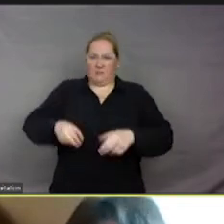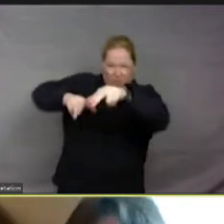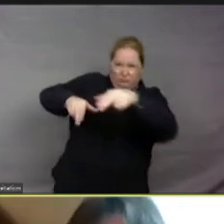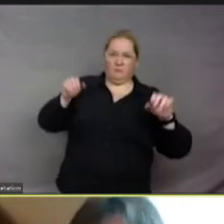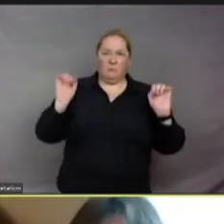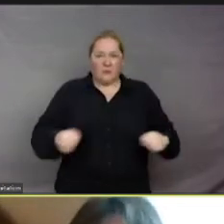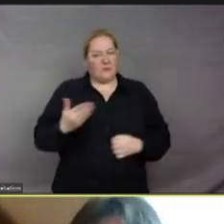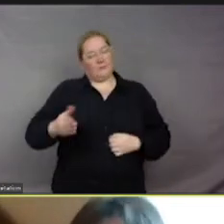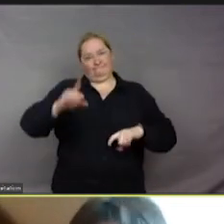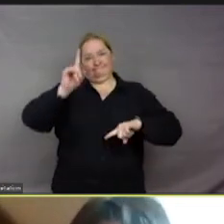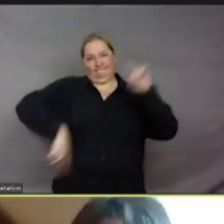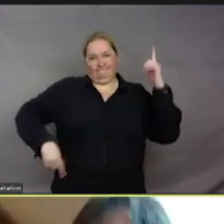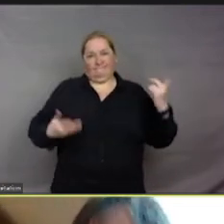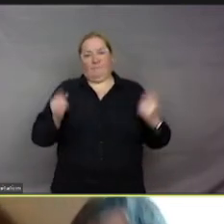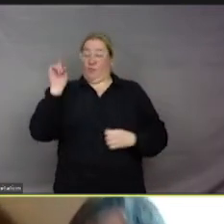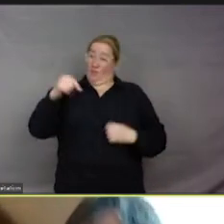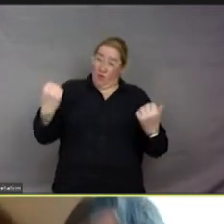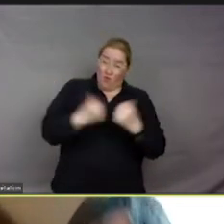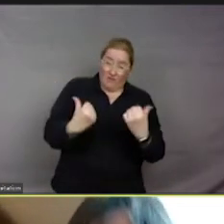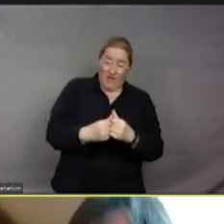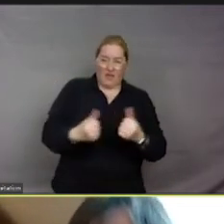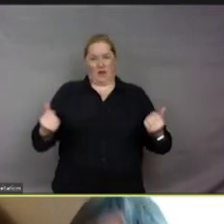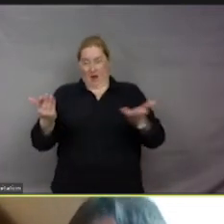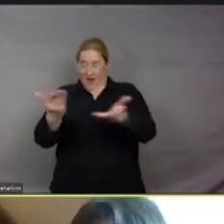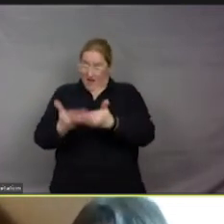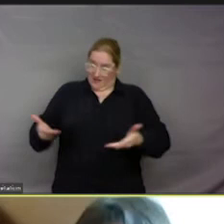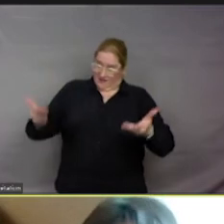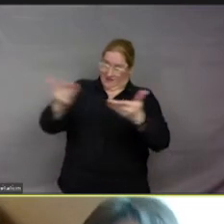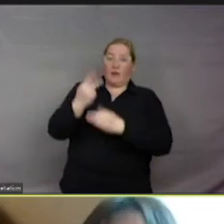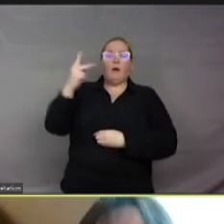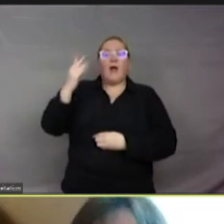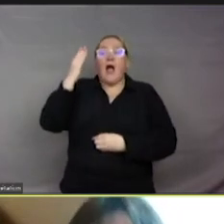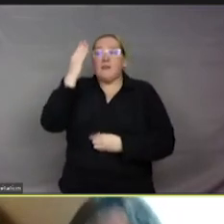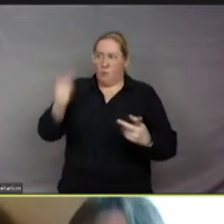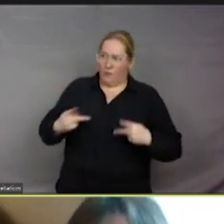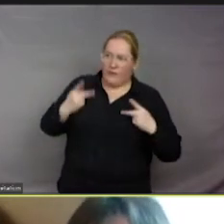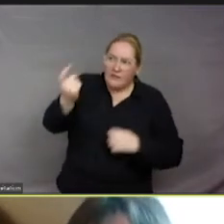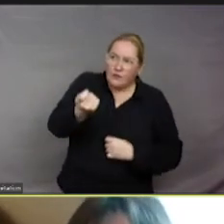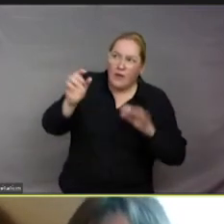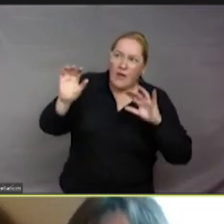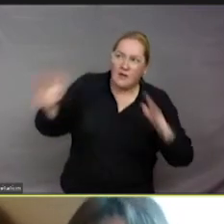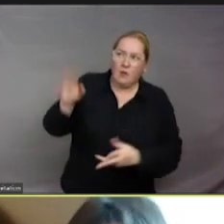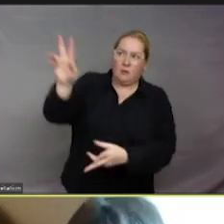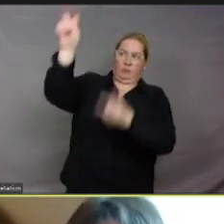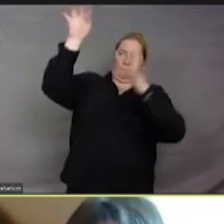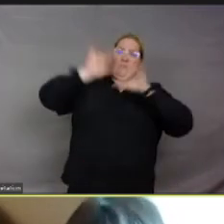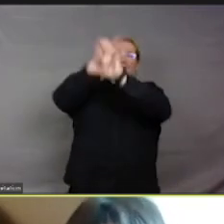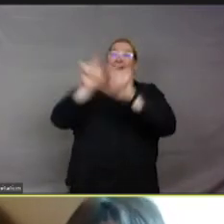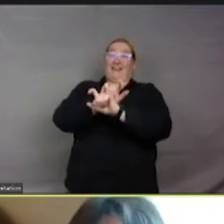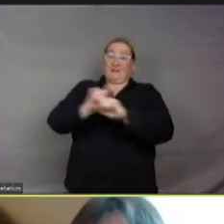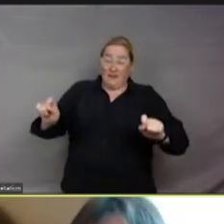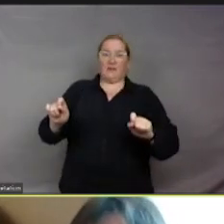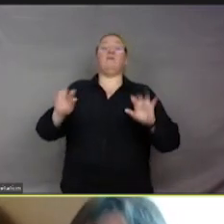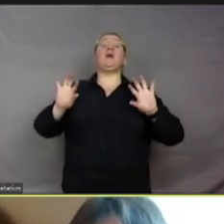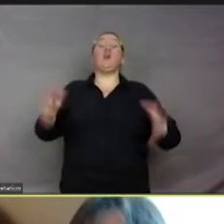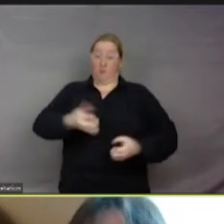les conditions des animaux dans leur habitat, mais également les mots, parce que savoir parler, c'est parler justement,